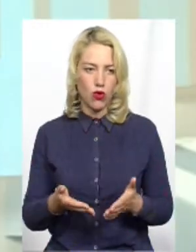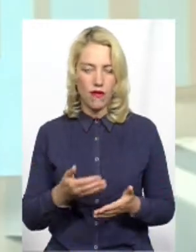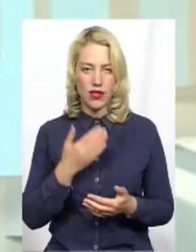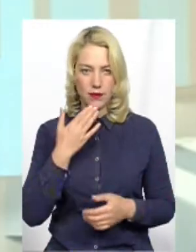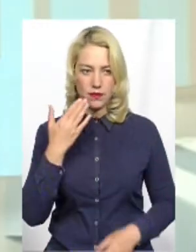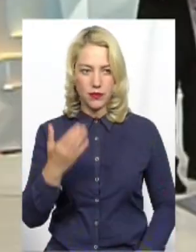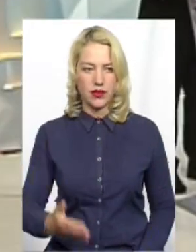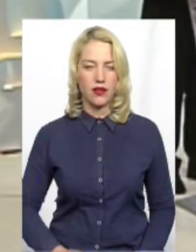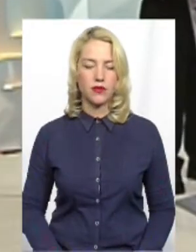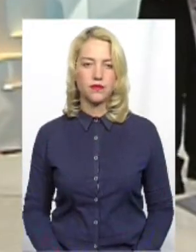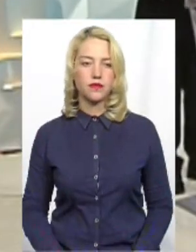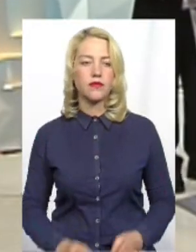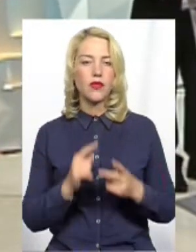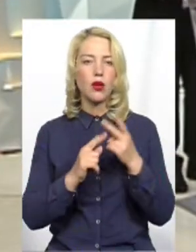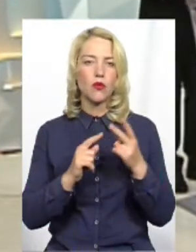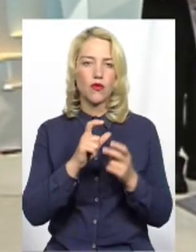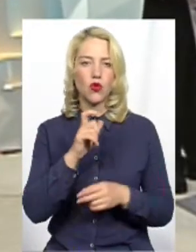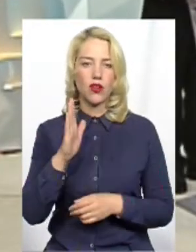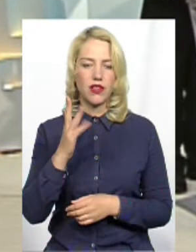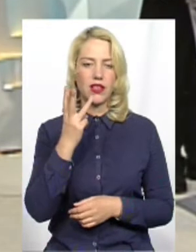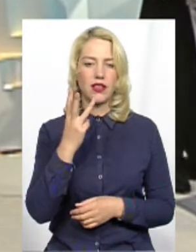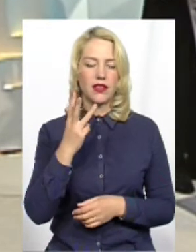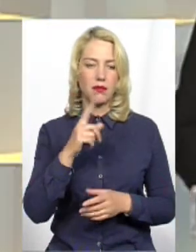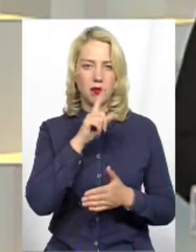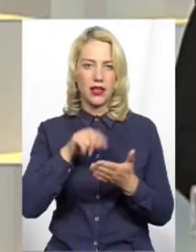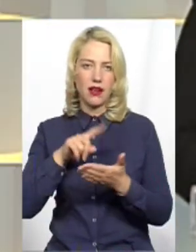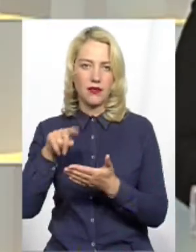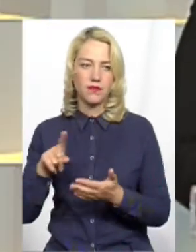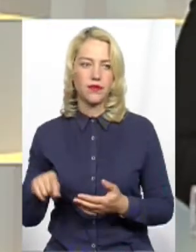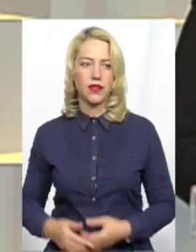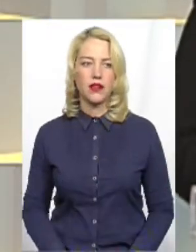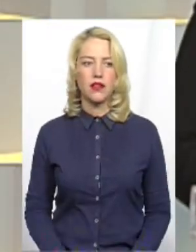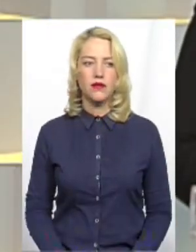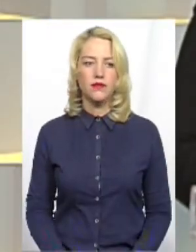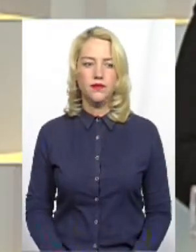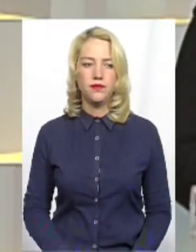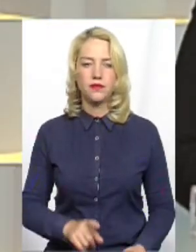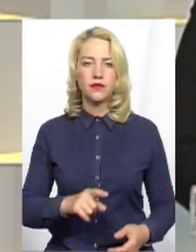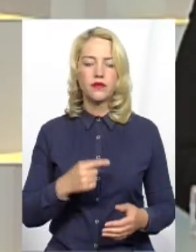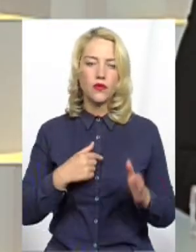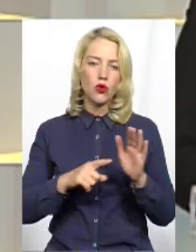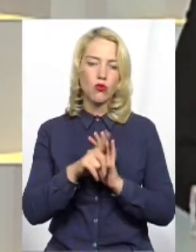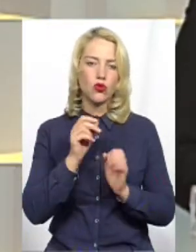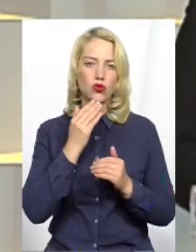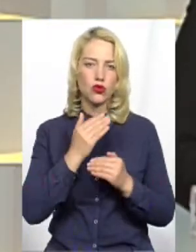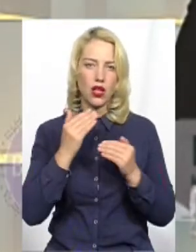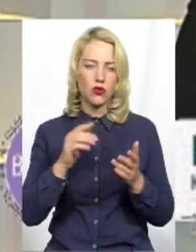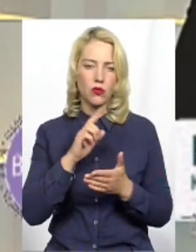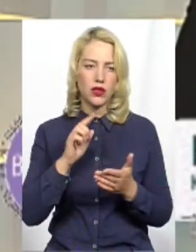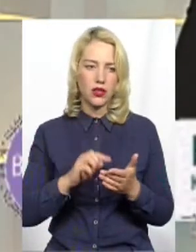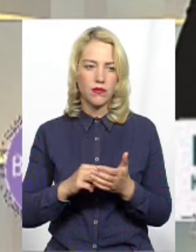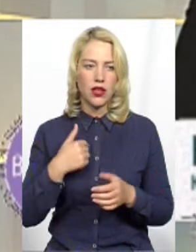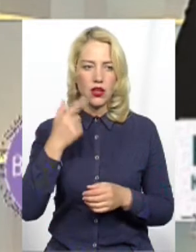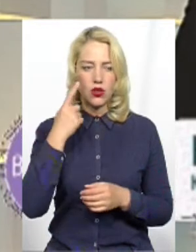Півтори хвилини у вас є для відповідей, фактично на три питання. Прошу. Я почну з останнього запитання. Я думаю, що